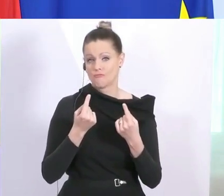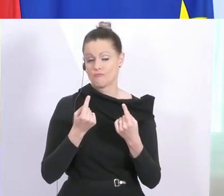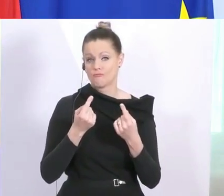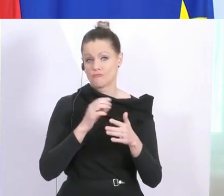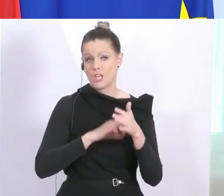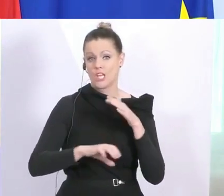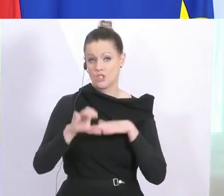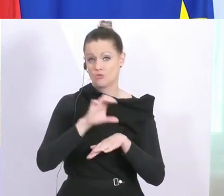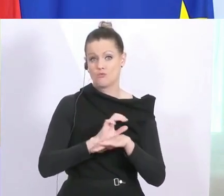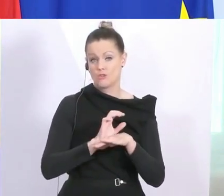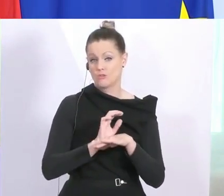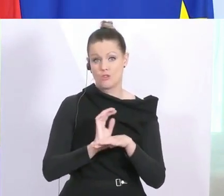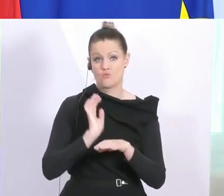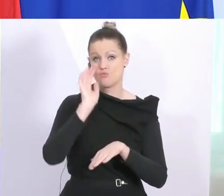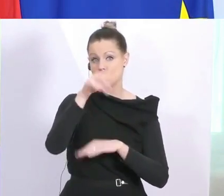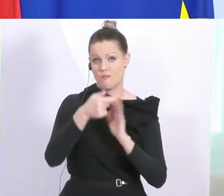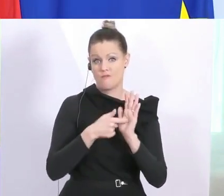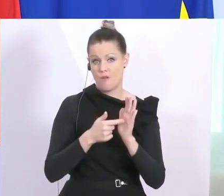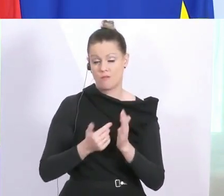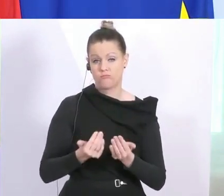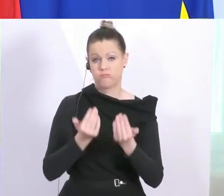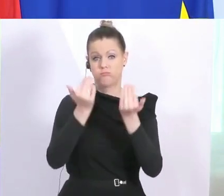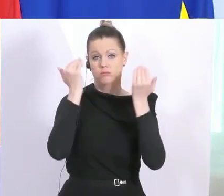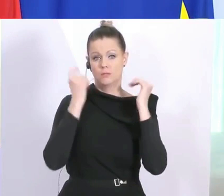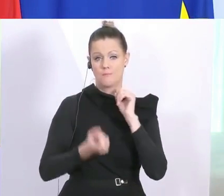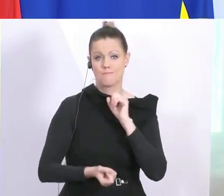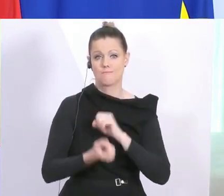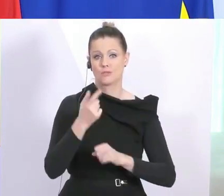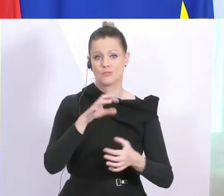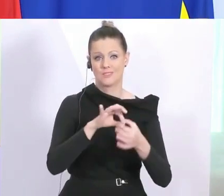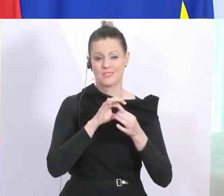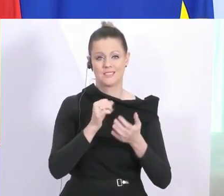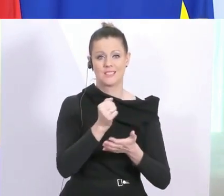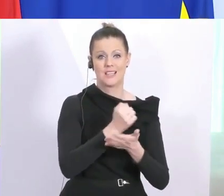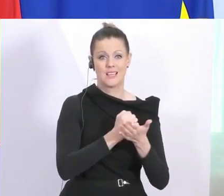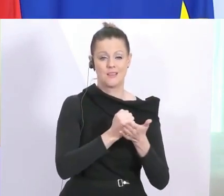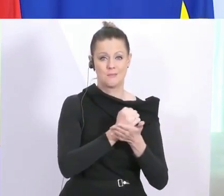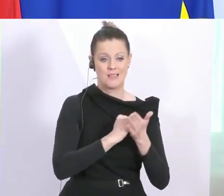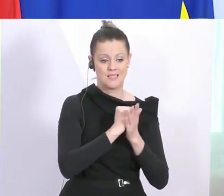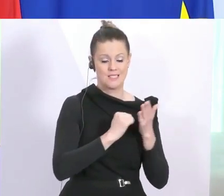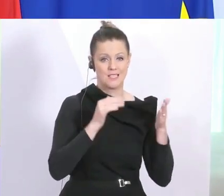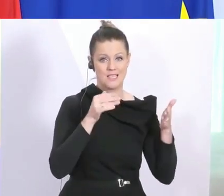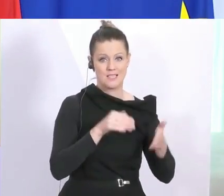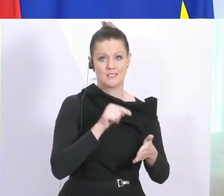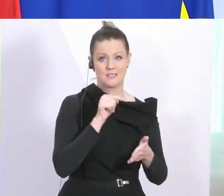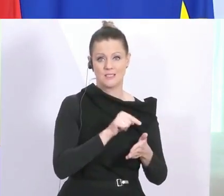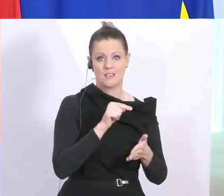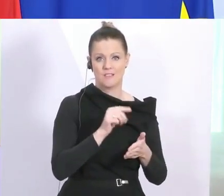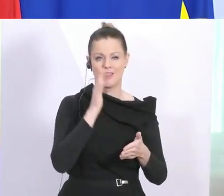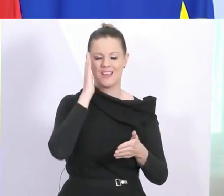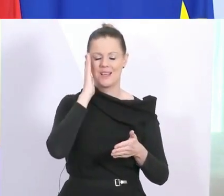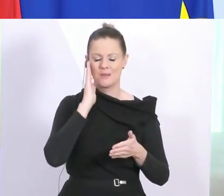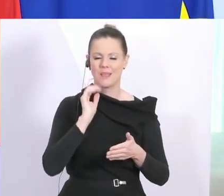Kapazitäten kommt, insbesondere was die Intensivmedizin betrifft. Daher mein dringender Appell, glauben Sie nicht den